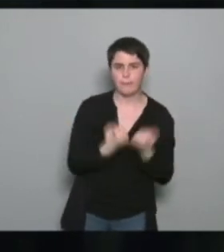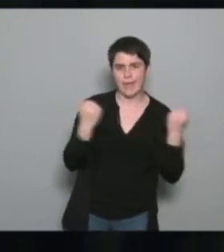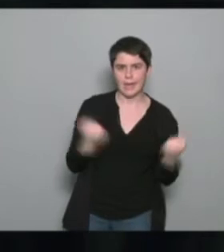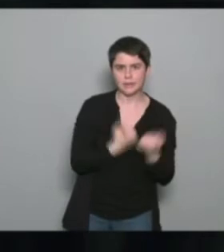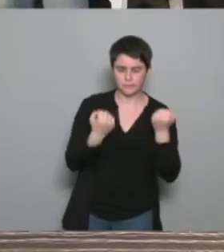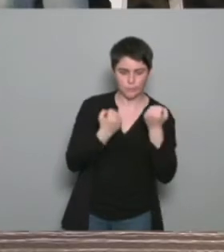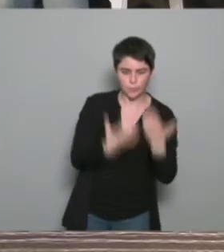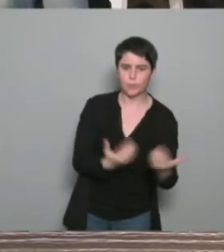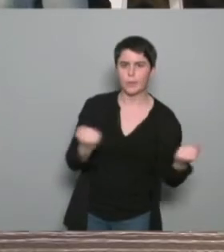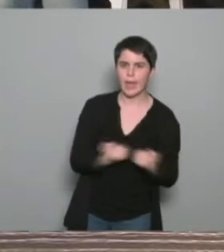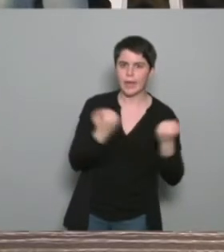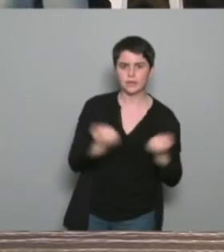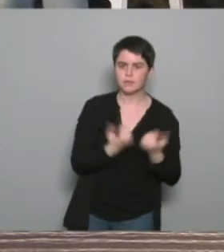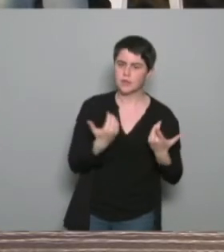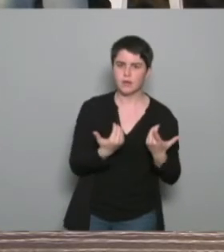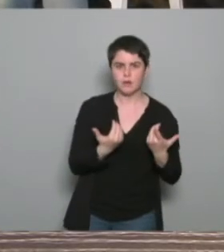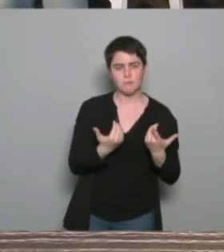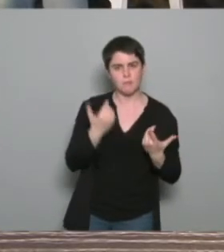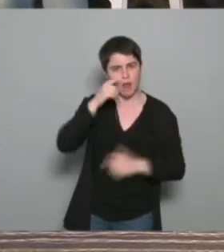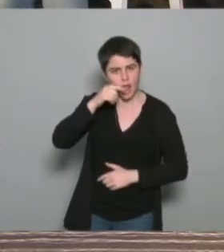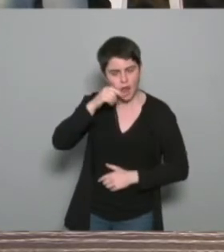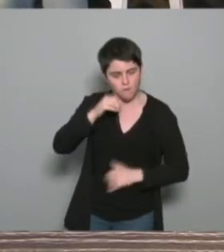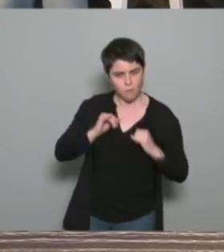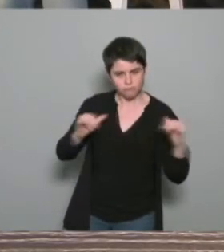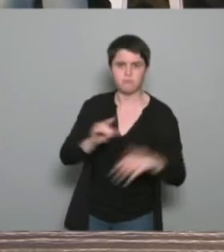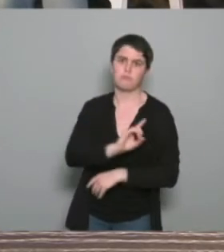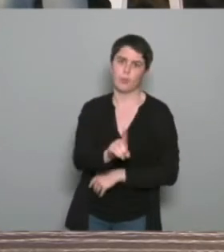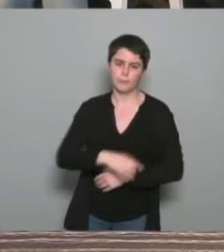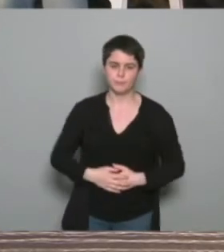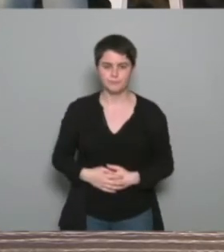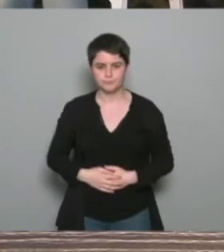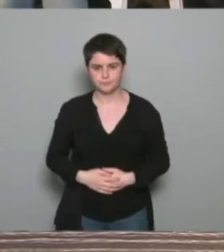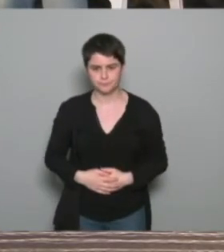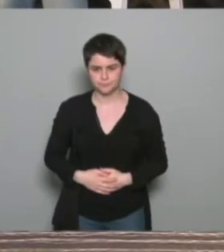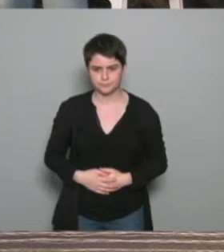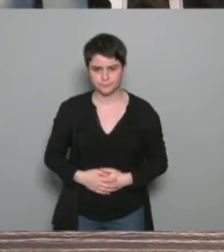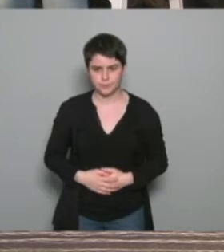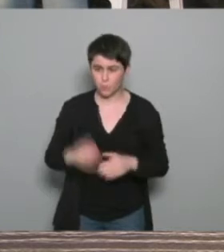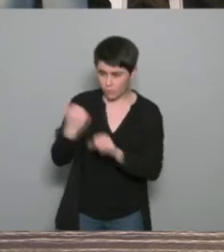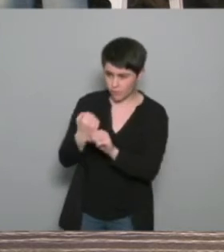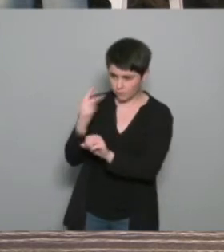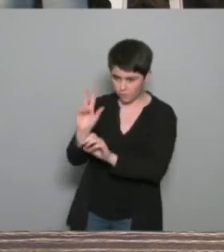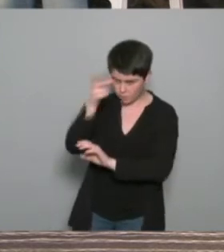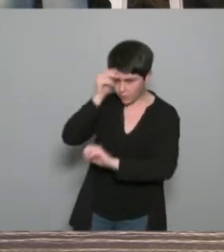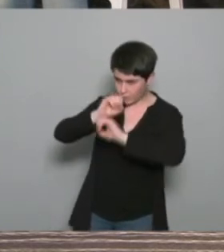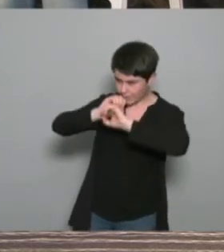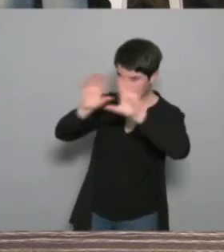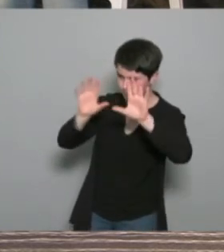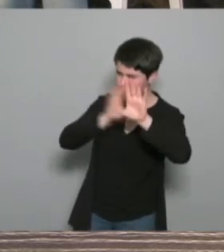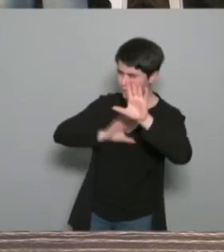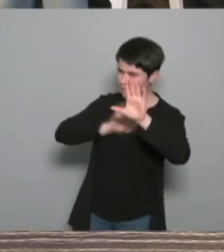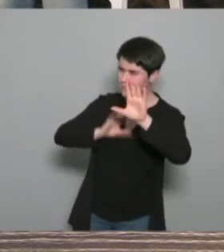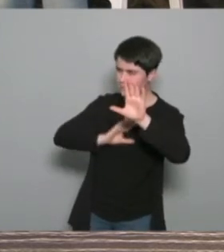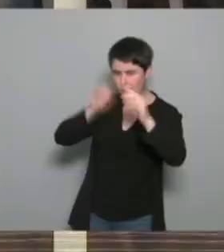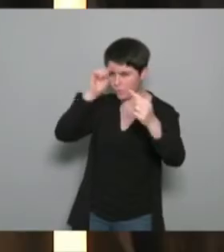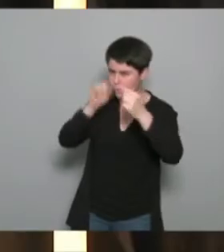moindre, en fait. On a bien compris votre travail. On va essayer de se recentrer, peut-être, sur ce qui nous préoccupe